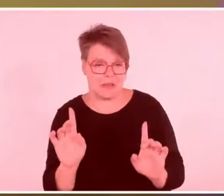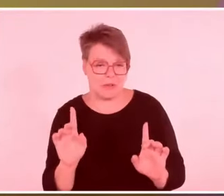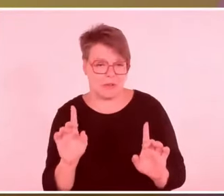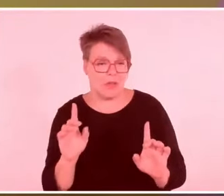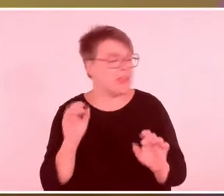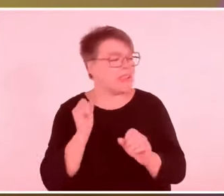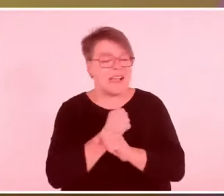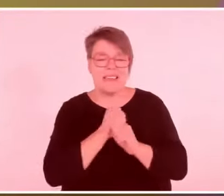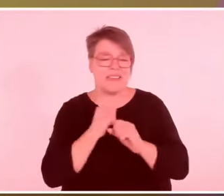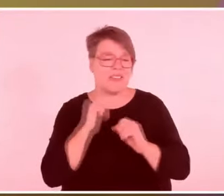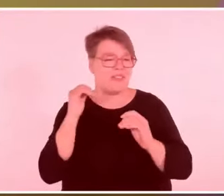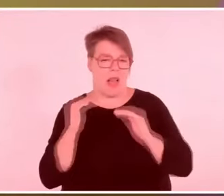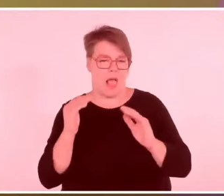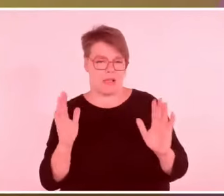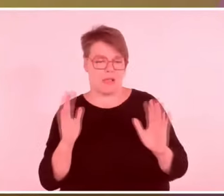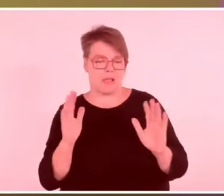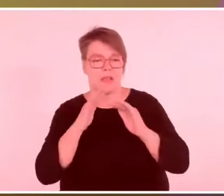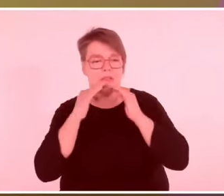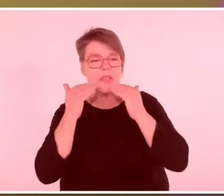Applaus